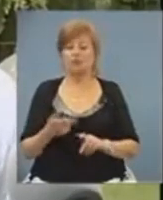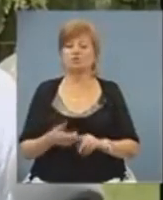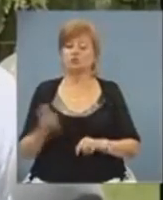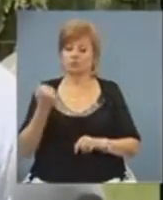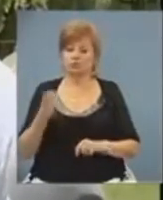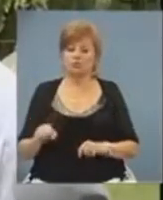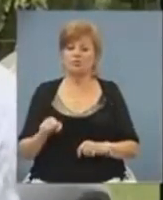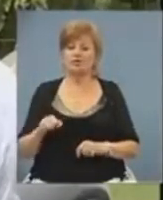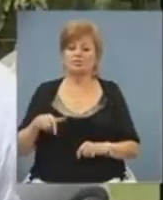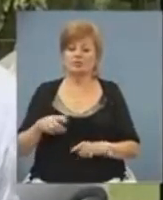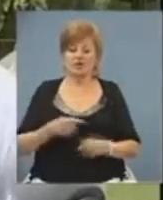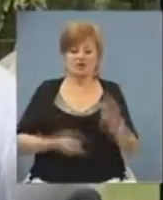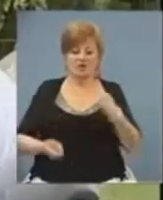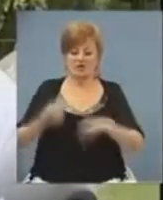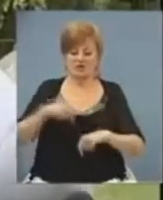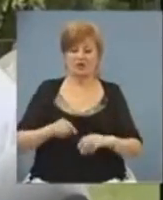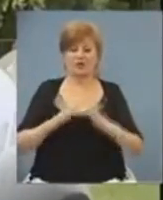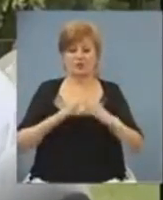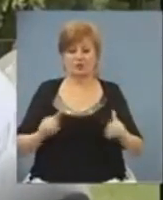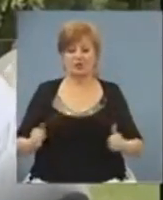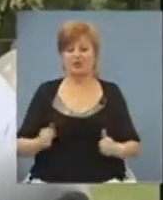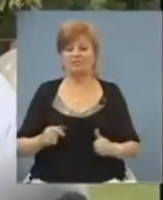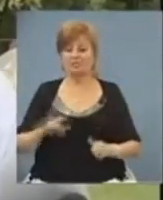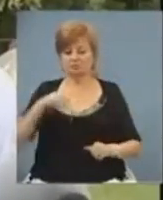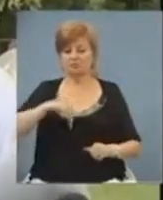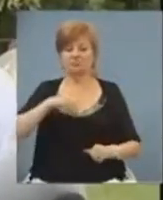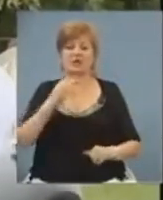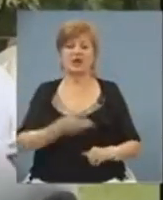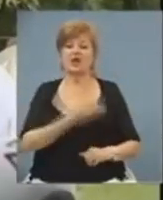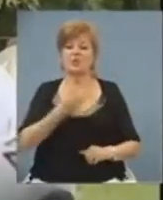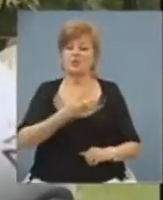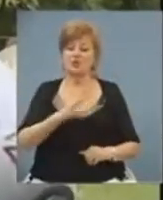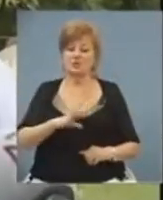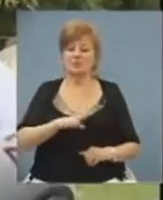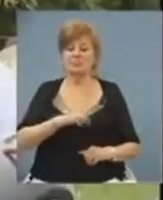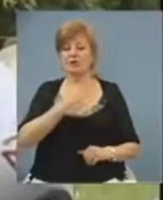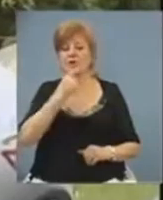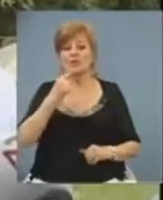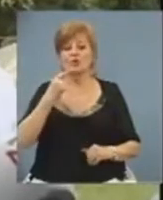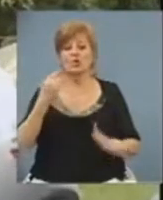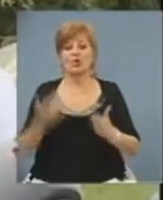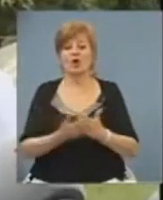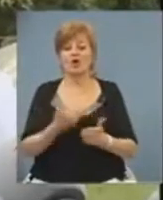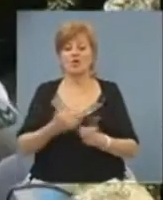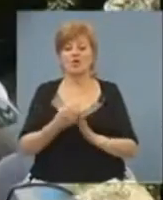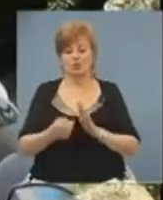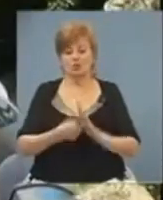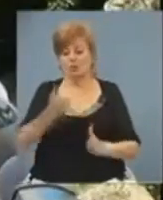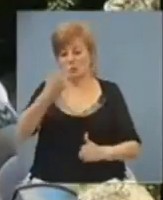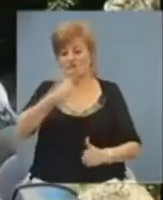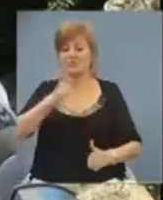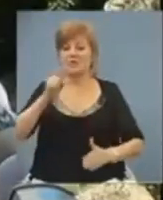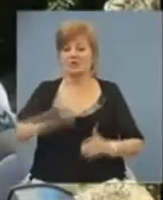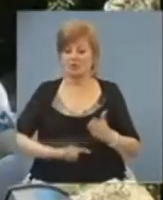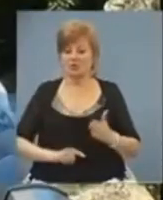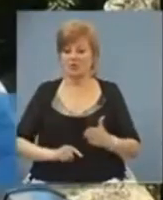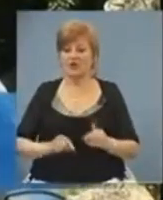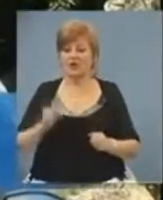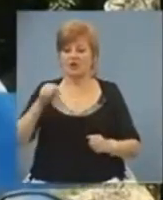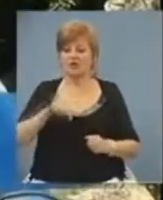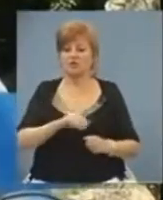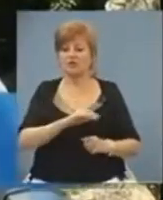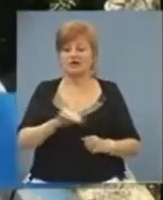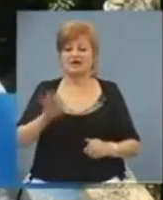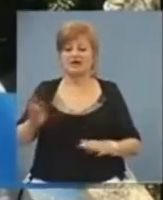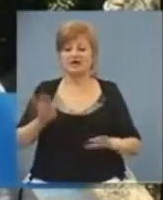преодоліли. І коли вони вернулись в лагері, вони були полні емоцій, вони узнали багато нового, вони поверили в себе. Діти сюди підобрані